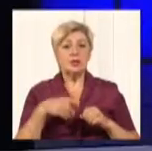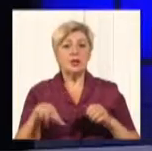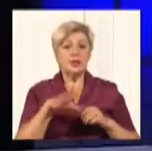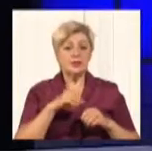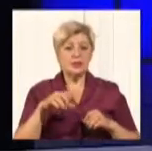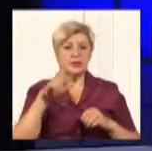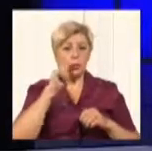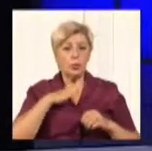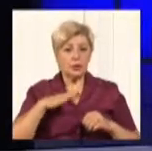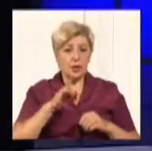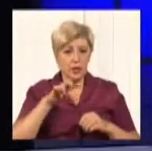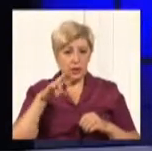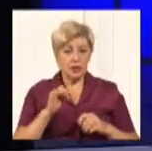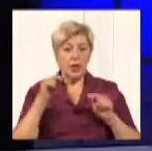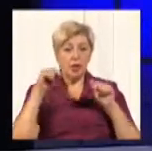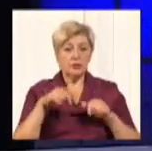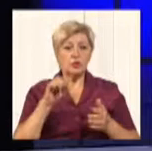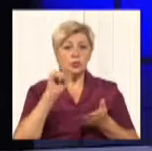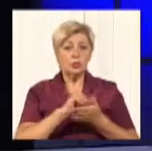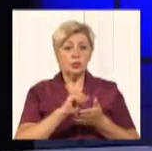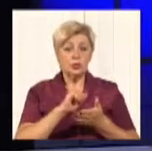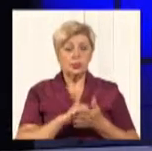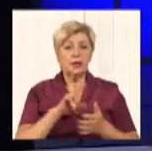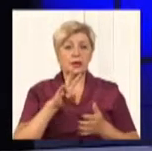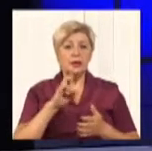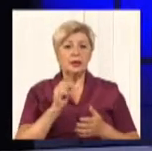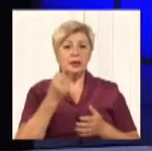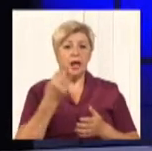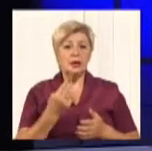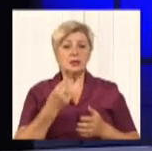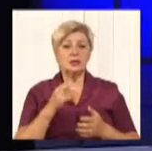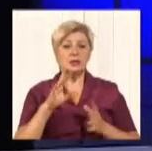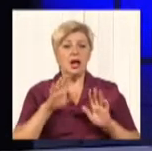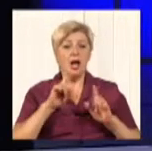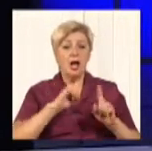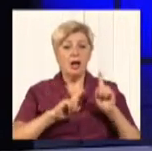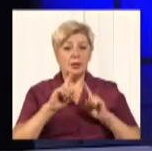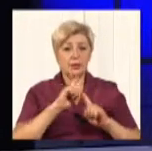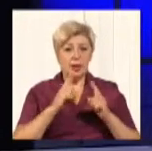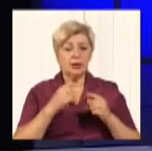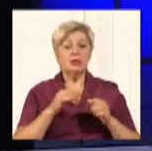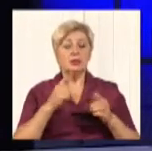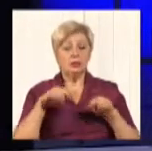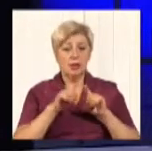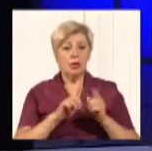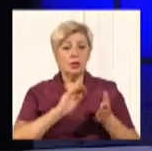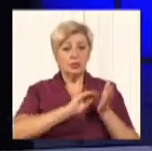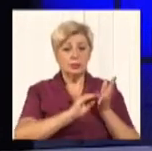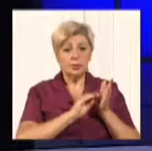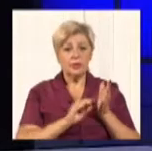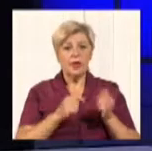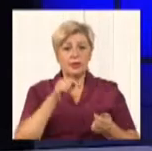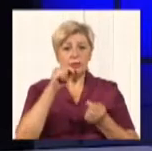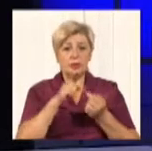І також в цьому документі Нацради з питань телебачення і радіомовлення також зазначено, що відповідно до